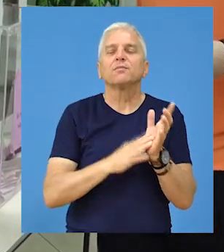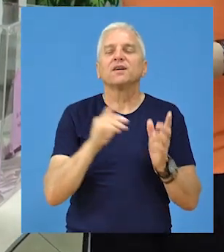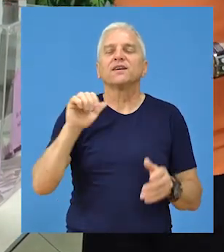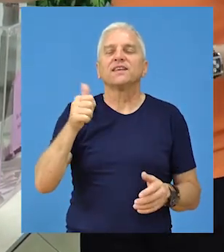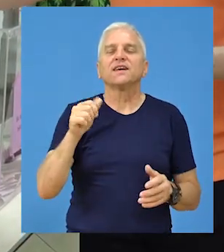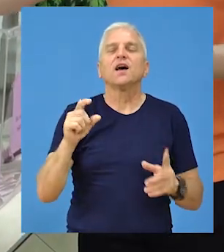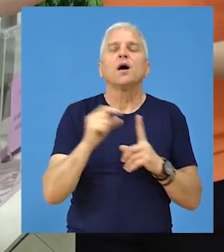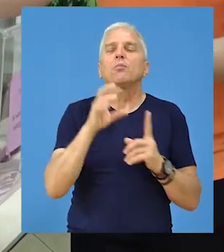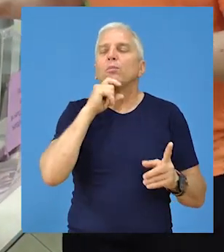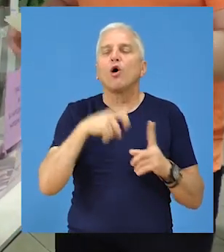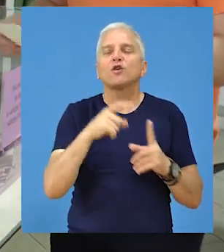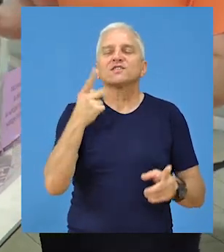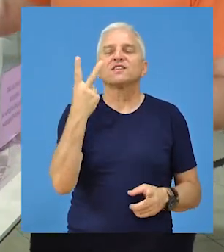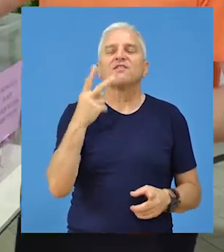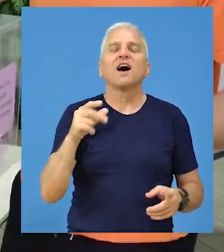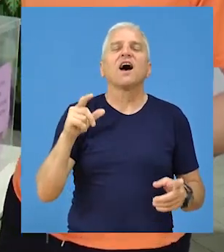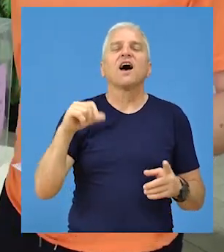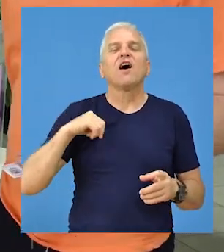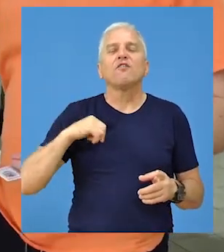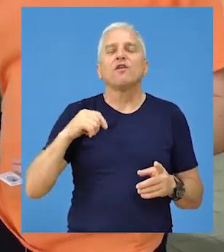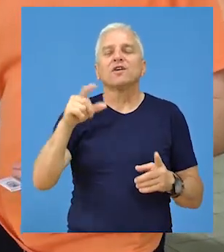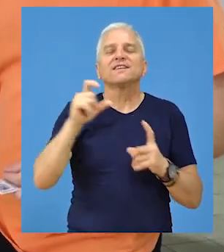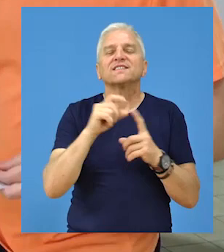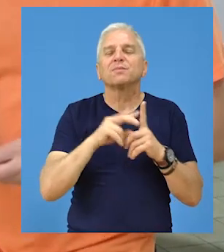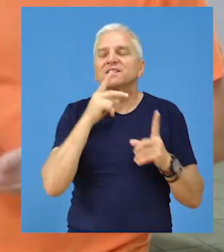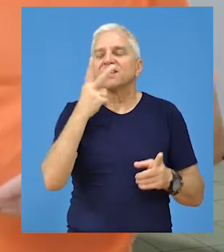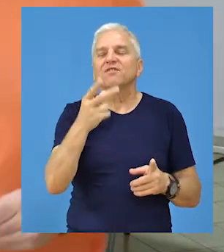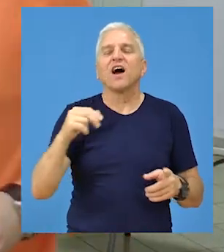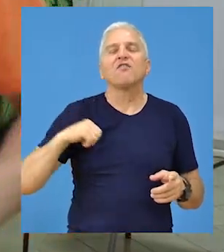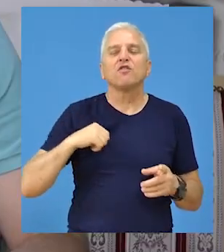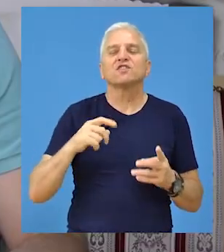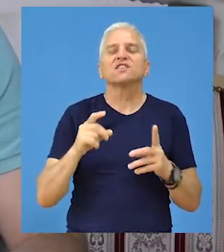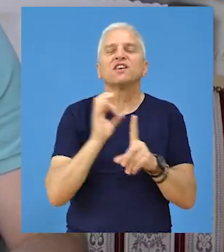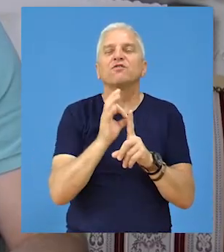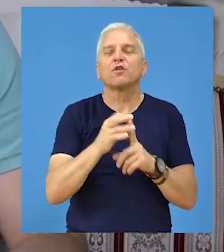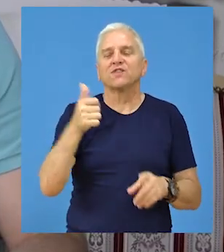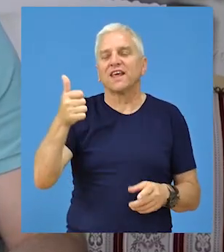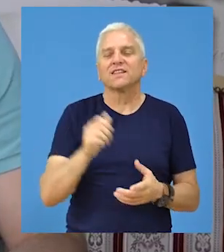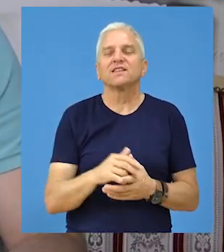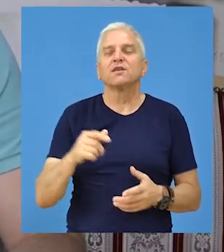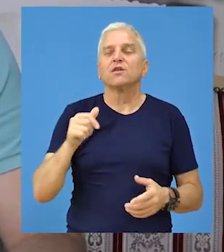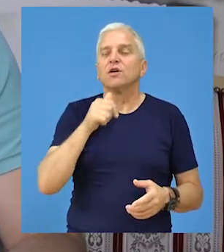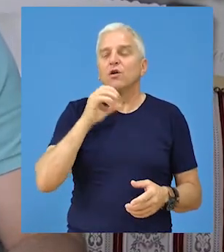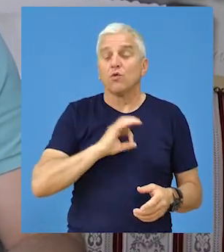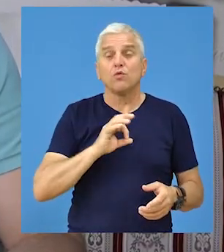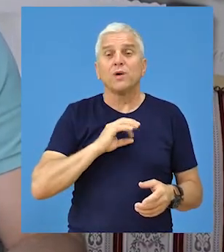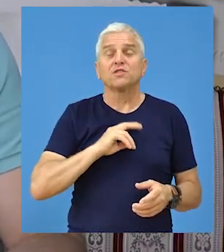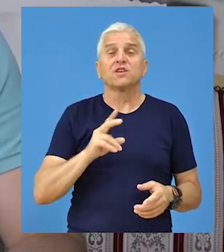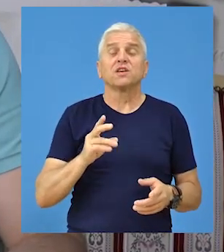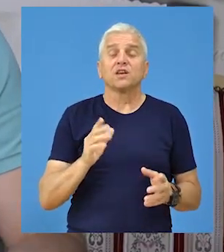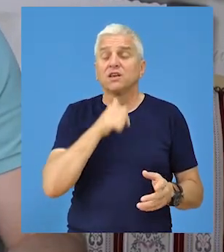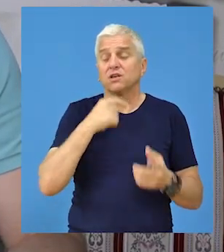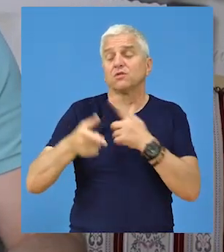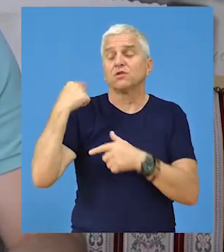11, POX 2, SPS 2 i Vojvođanski front 1. Tradicionalno u Bečeju smo